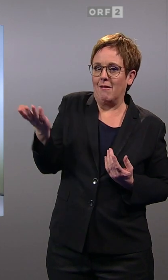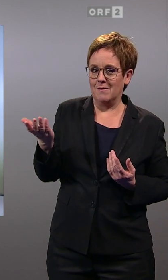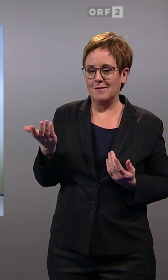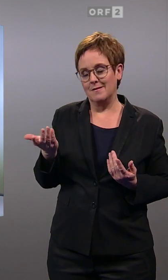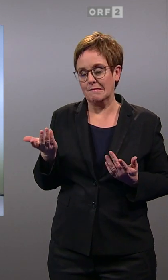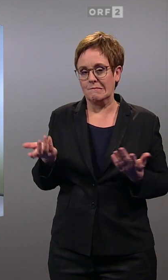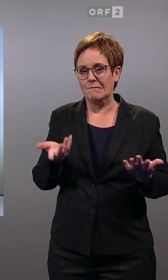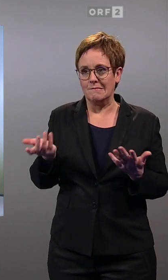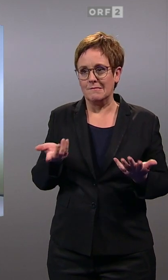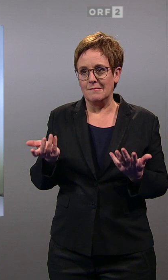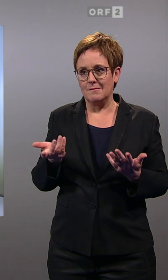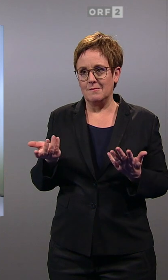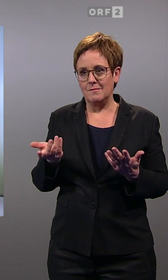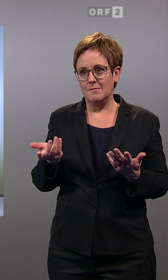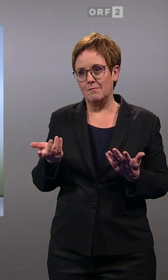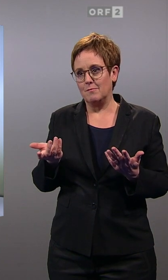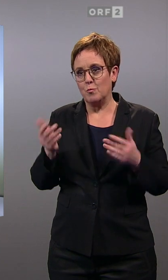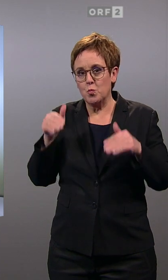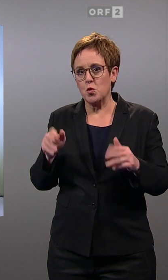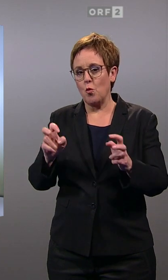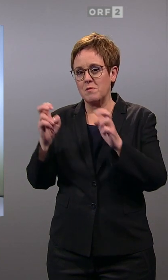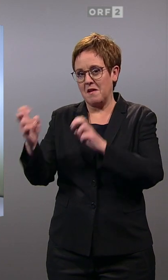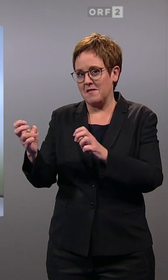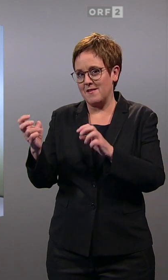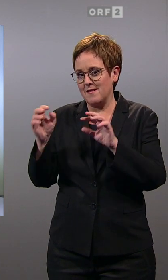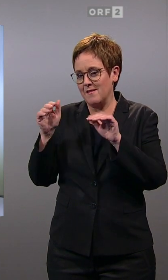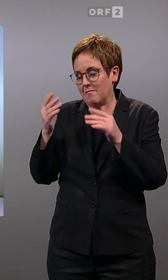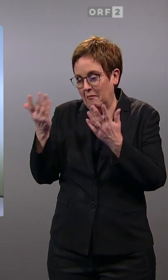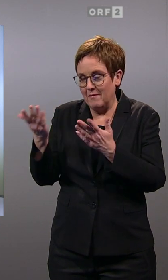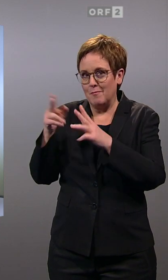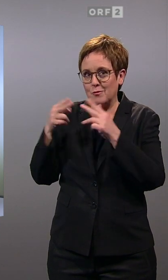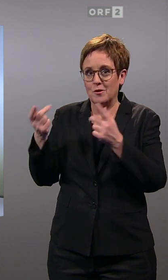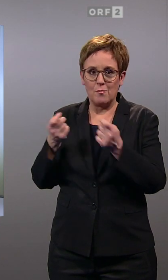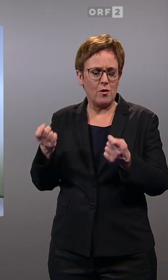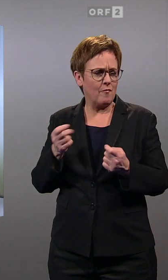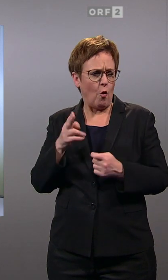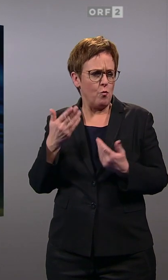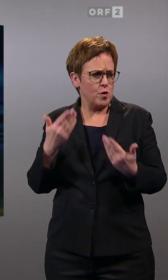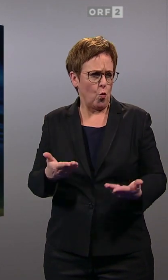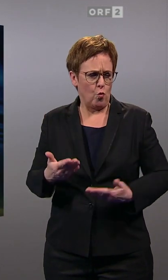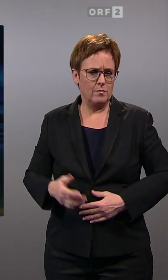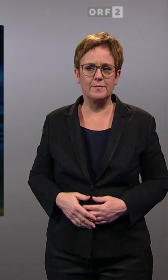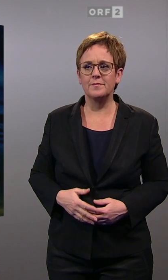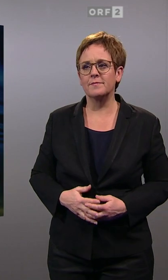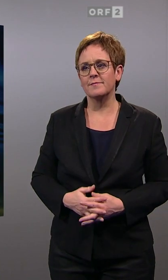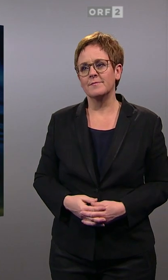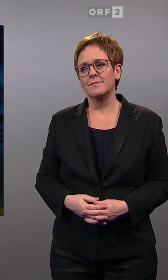wohl oder übel umsetzen muss in der Bundespolitik. Warum ist das eigentlich so gewesen?